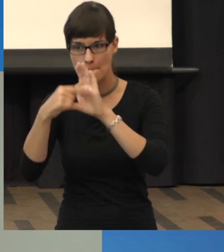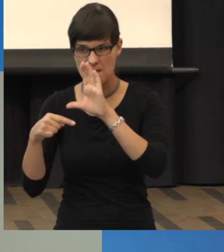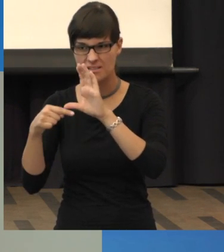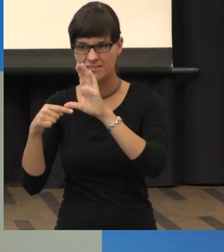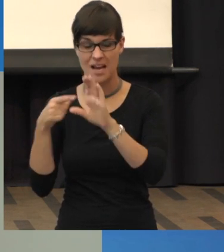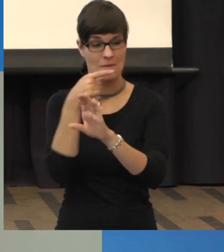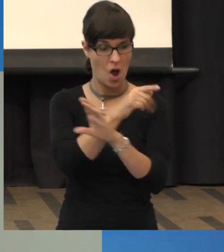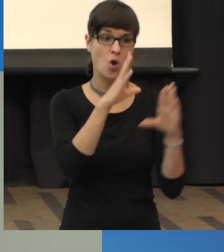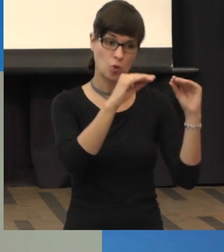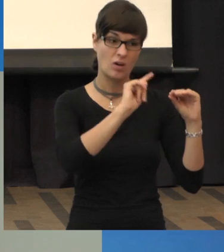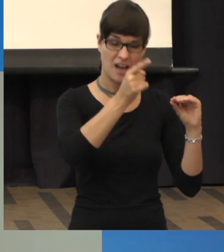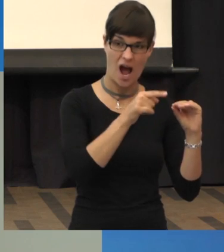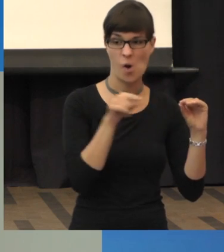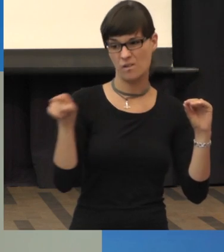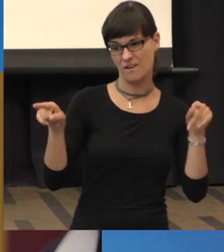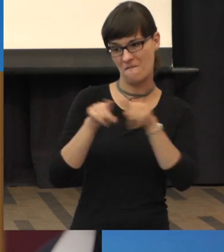anders aus.